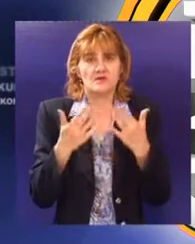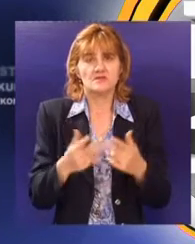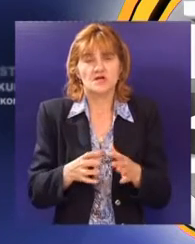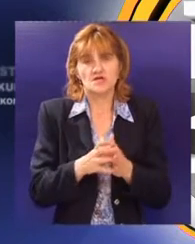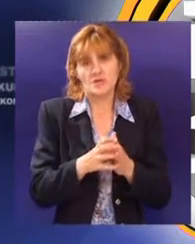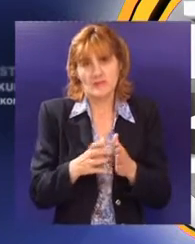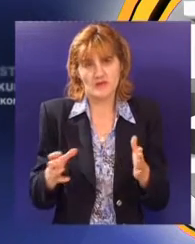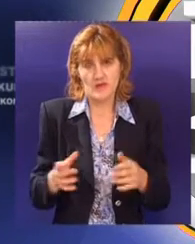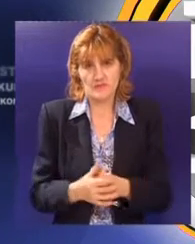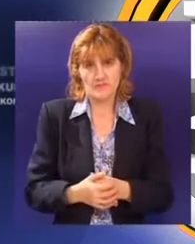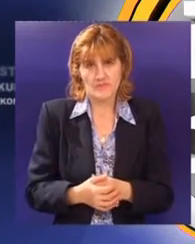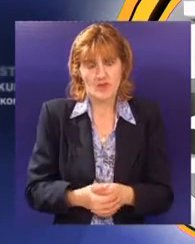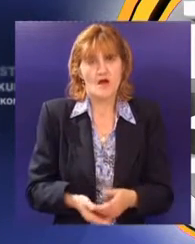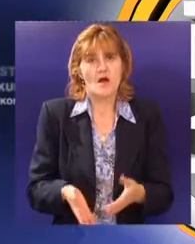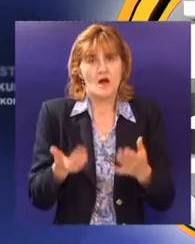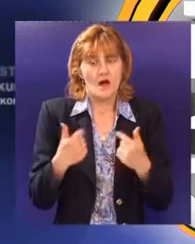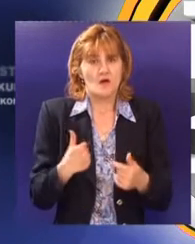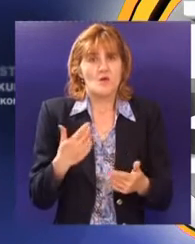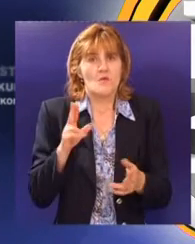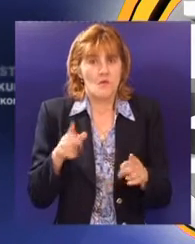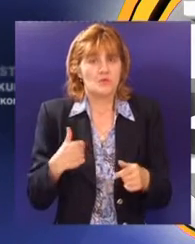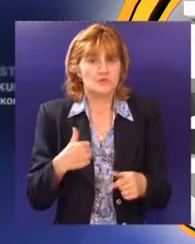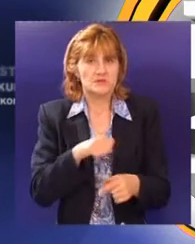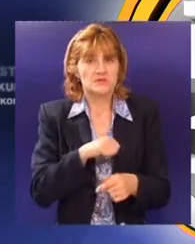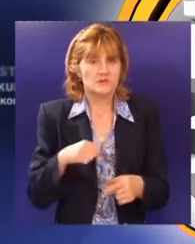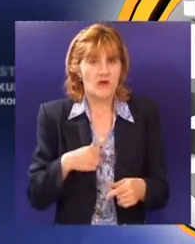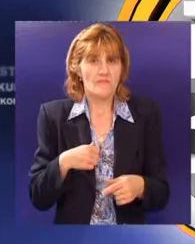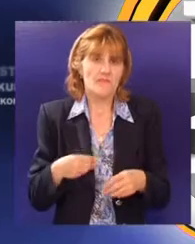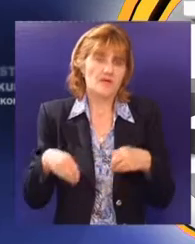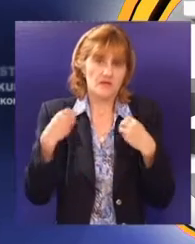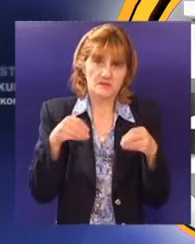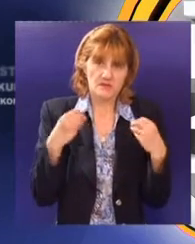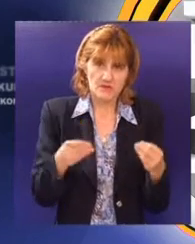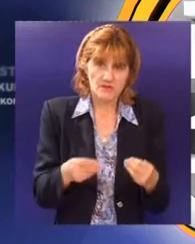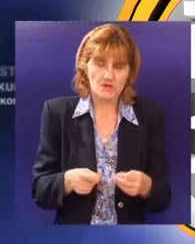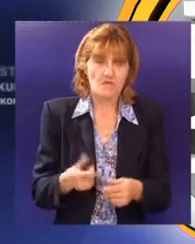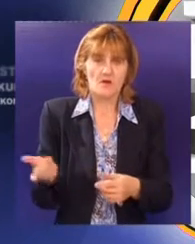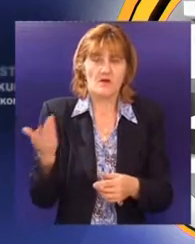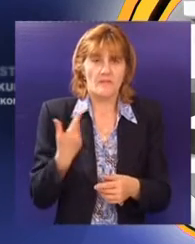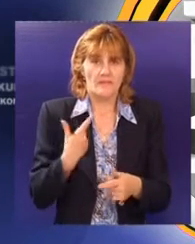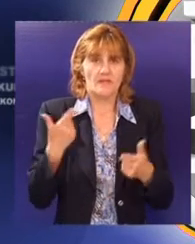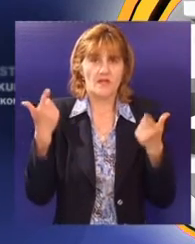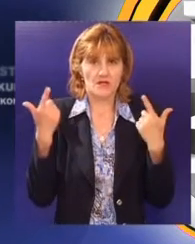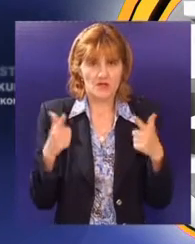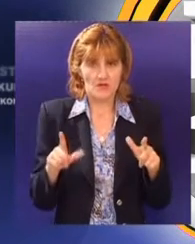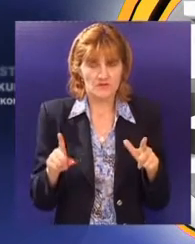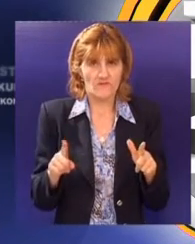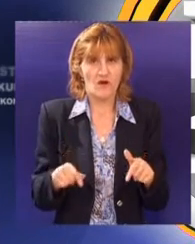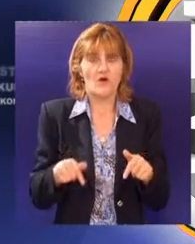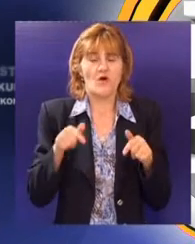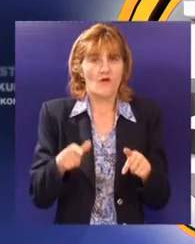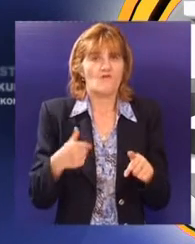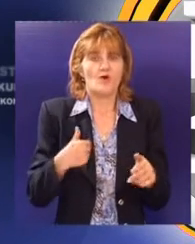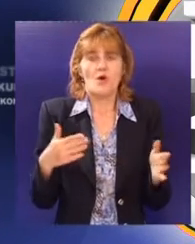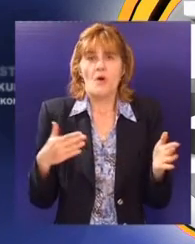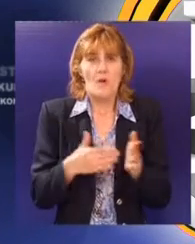ćemo mi dalje kada je ovo pitanje. Ako bi bio slobodan da dalje iznase moje lične mišljenje mislim ako ne budemo dati moment da zvoljavali sebi tu